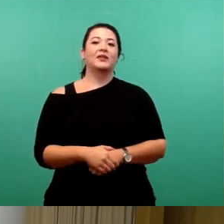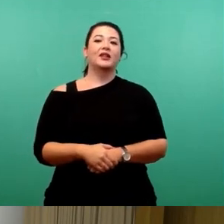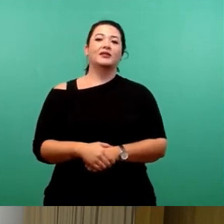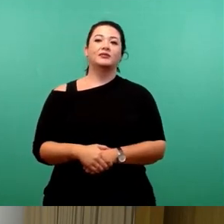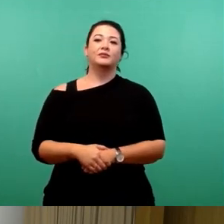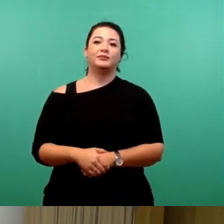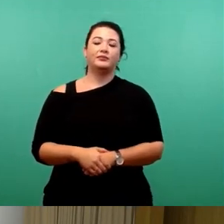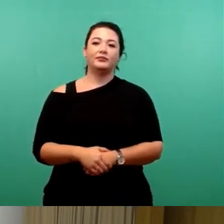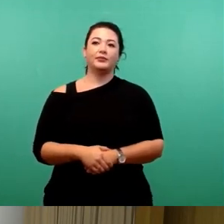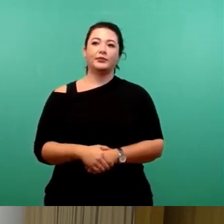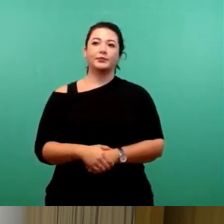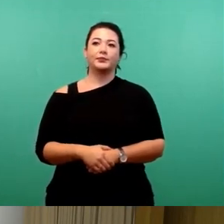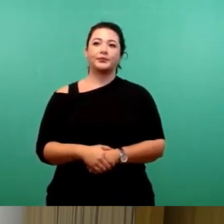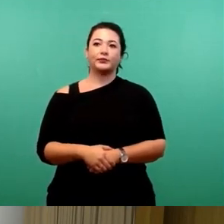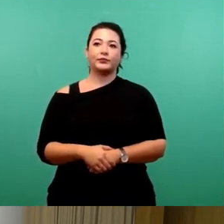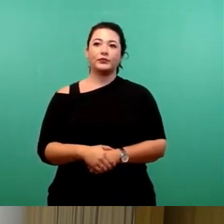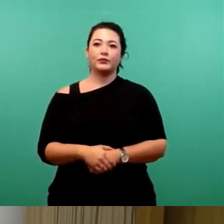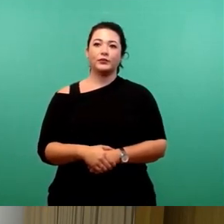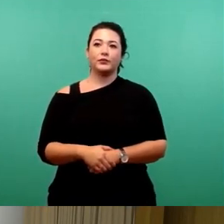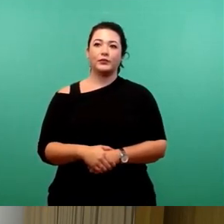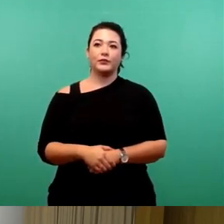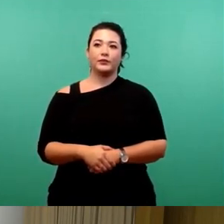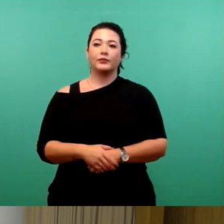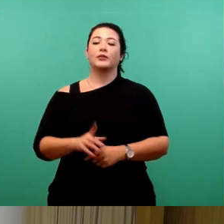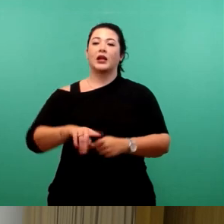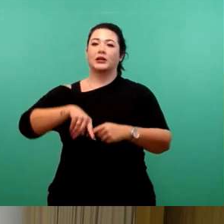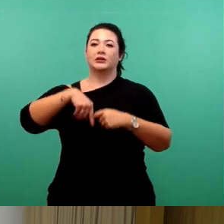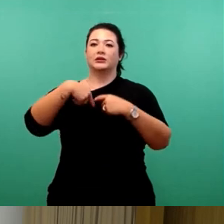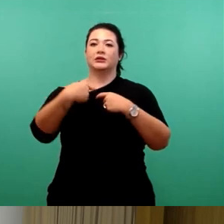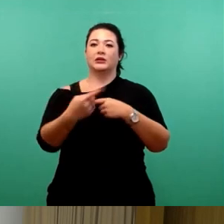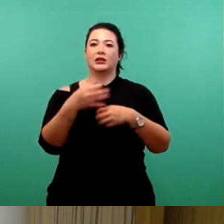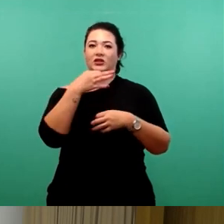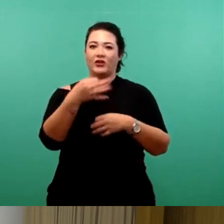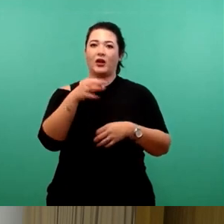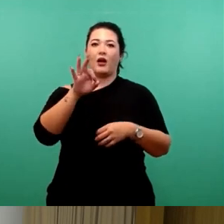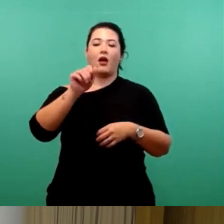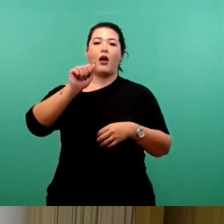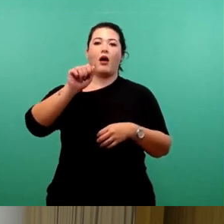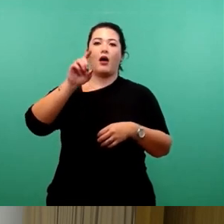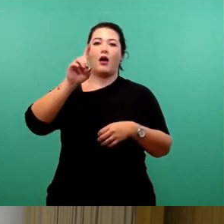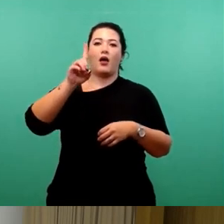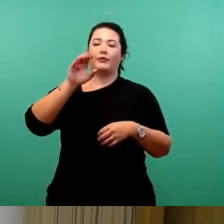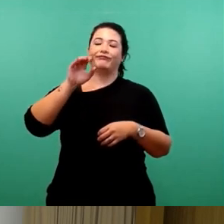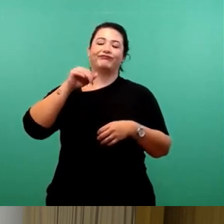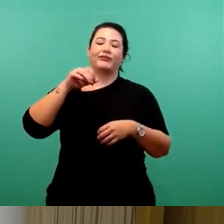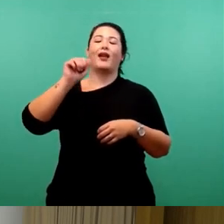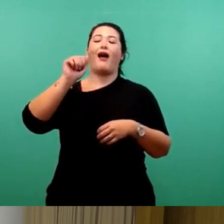Wir setzen fort mit der nächsten Fragenfraktion, das ist die AfD. Herr Vetterlein. Sehr geehrter Herr Oberbürgermeister, wir